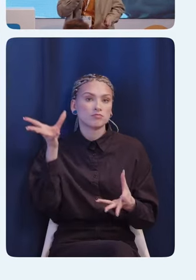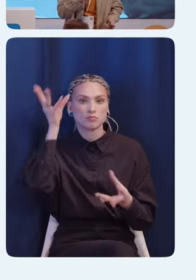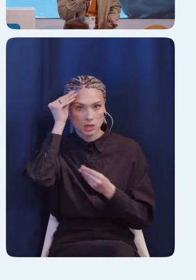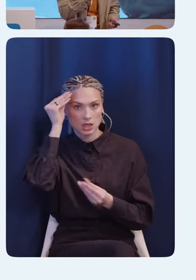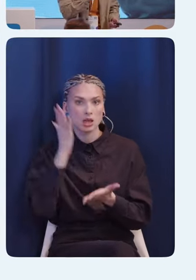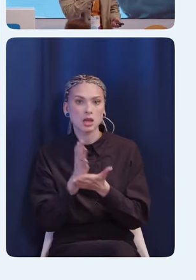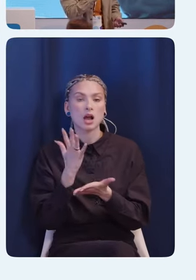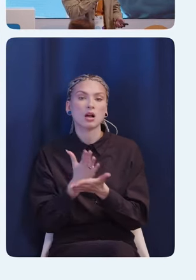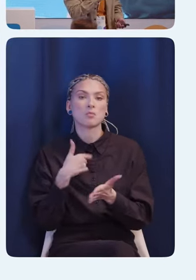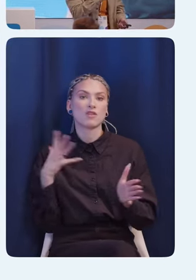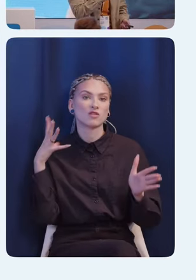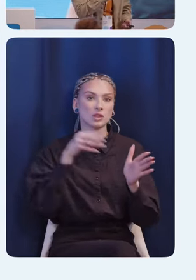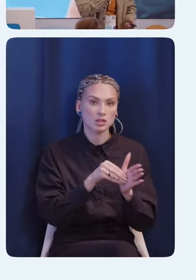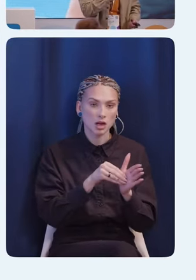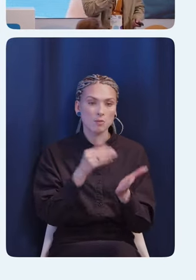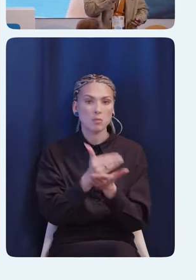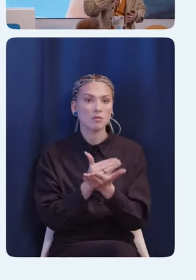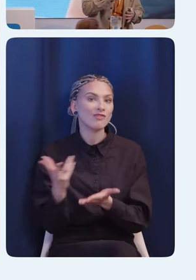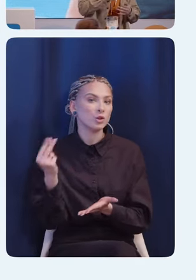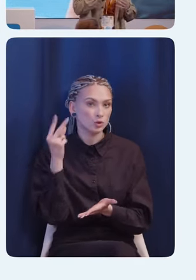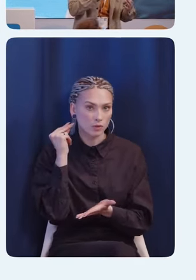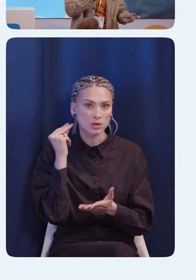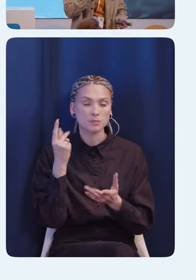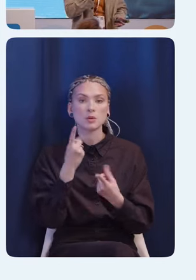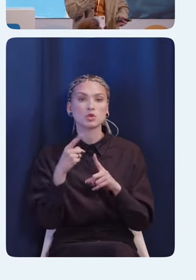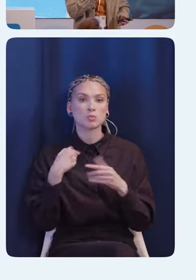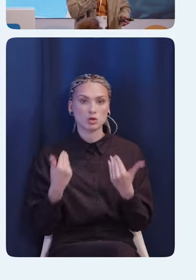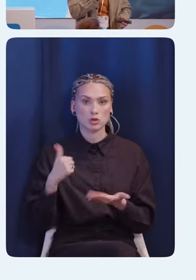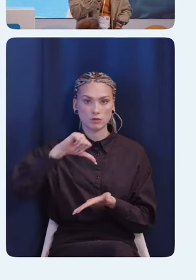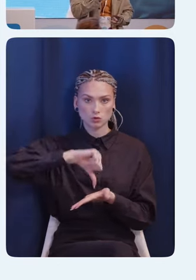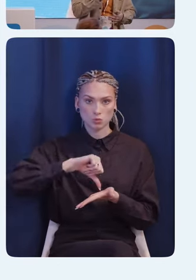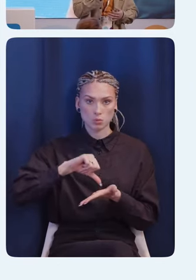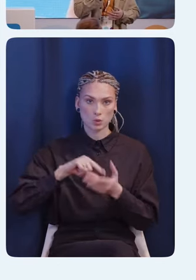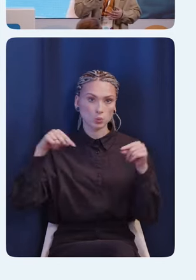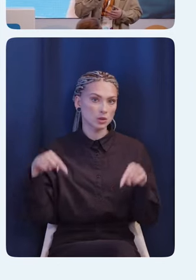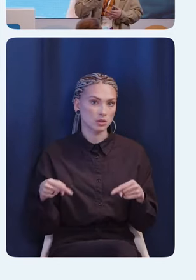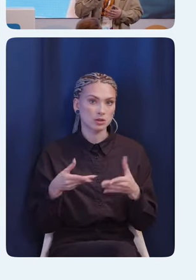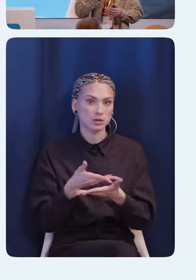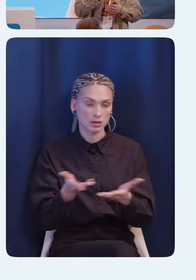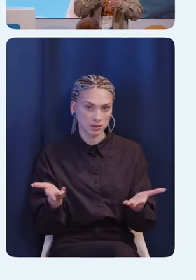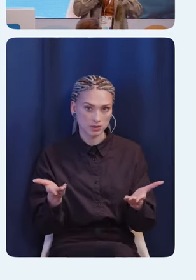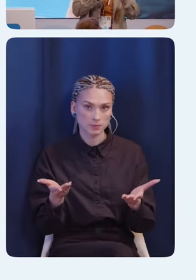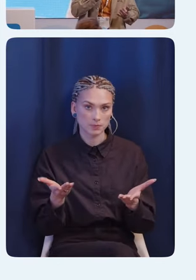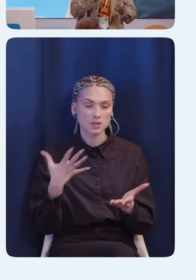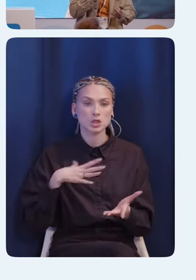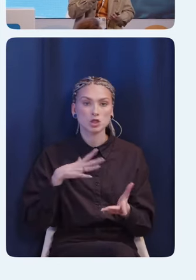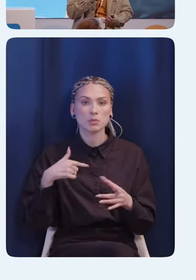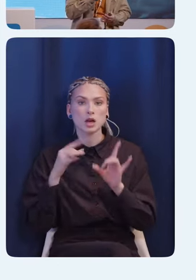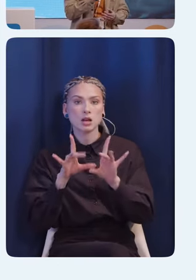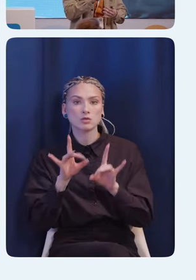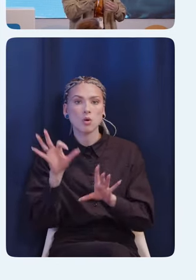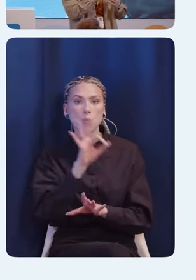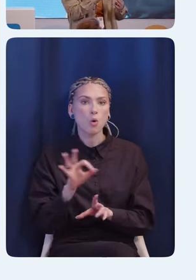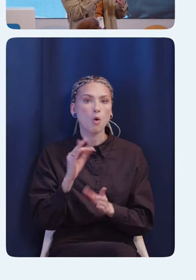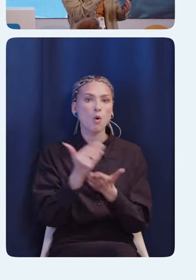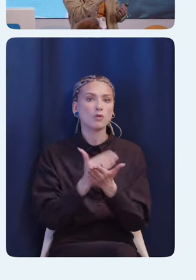как мы внедряем voiceover. Вообще, почему я сегодня перед вами здесь выступаю? Зачем я рассказываю про voiceover?